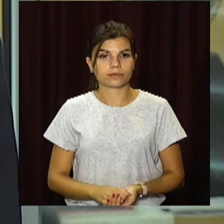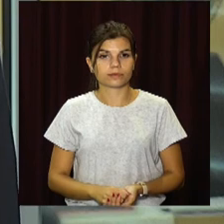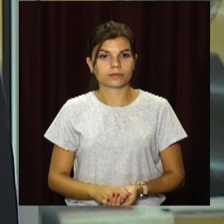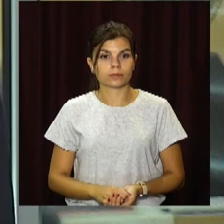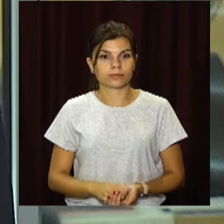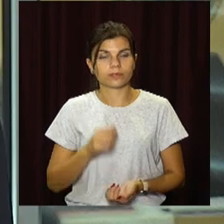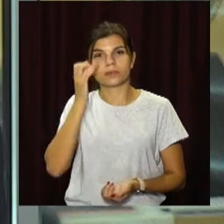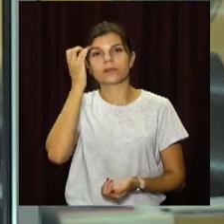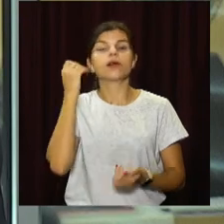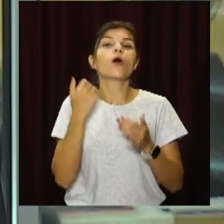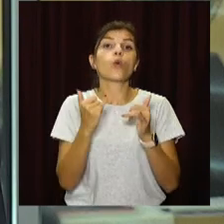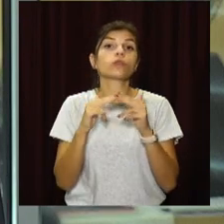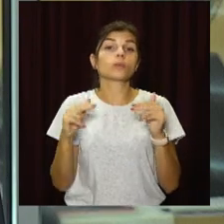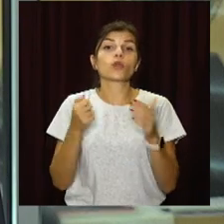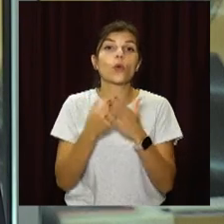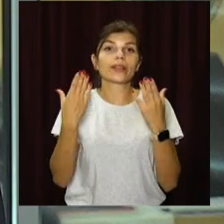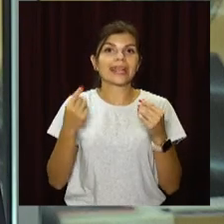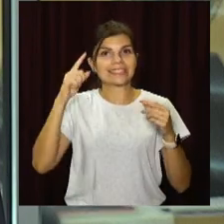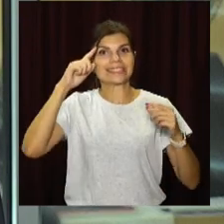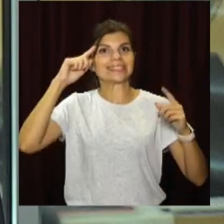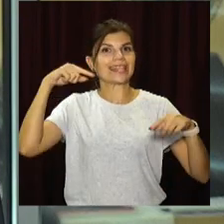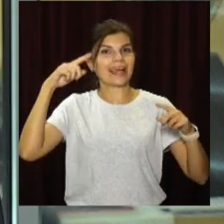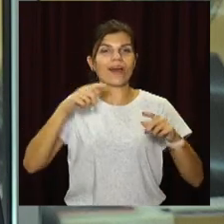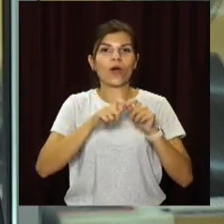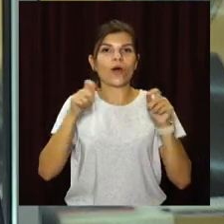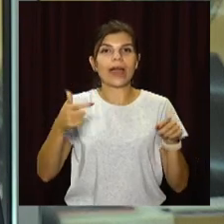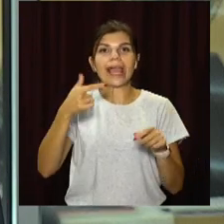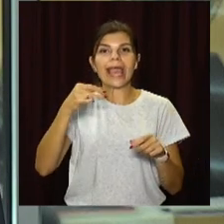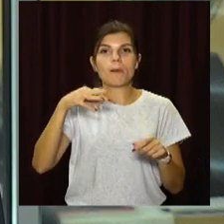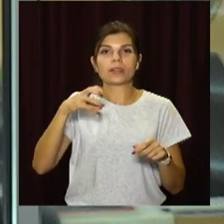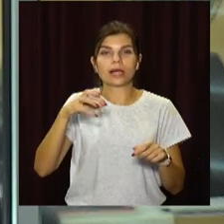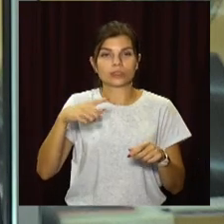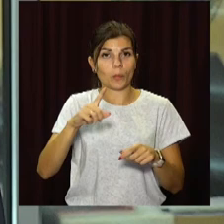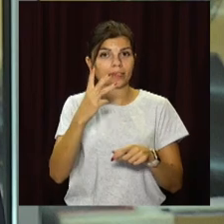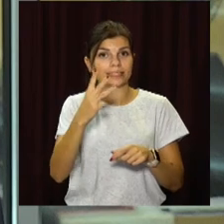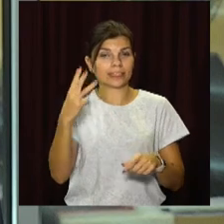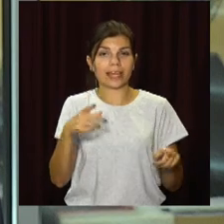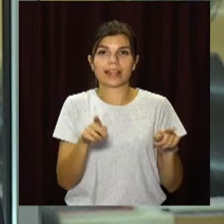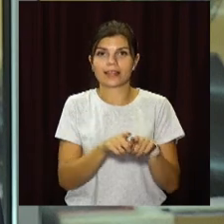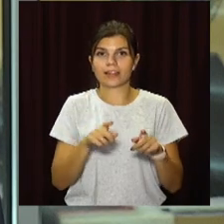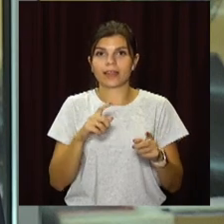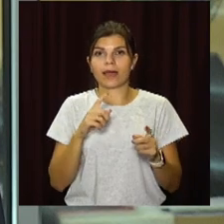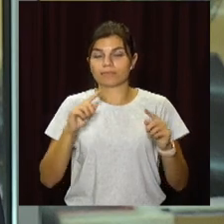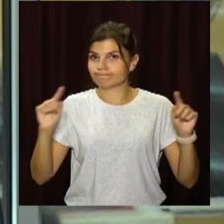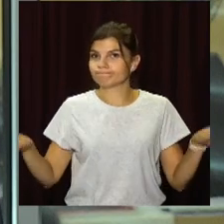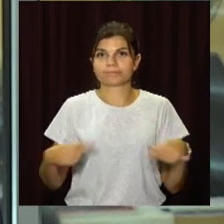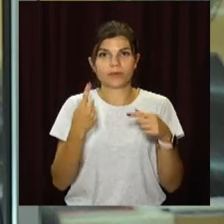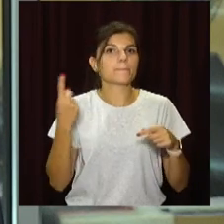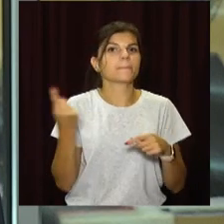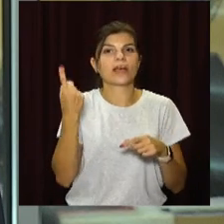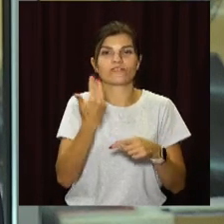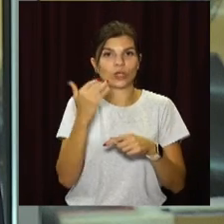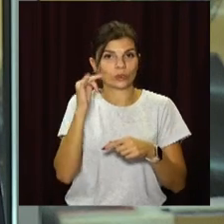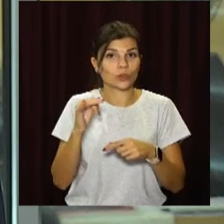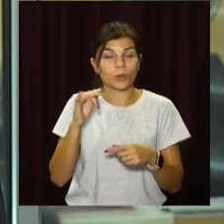У Дніпрі до Дня знань відкрило оновлену гімназію номер 33. Таке глобальне перетворення вперше в її